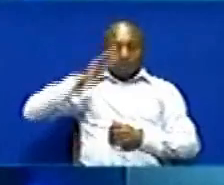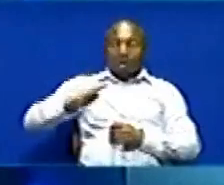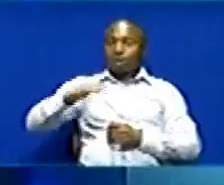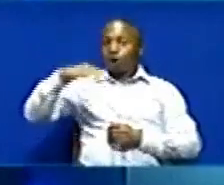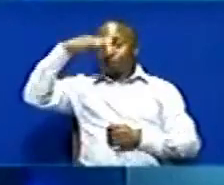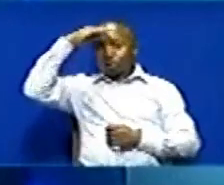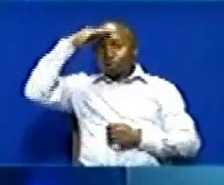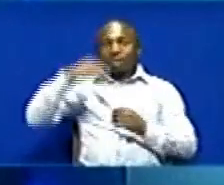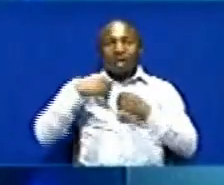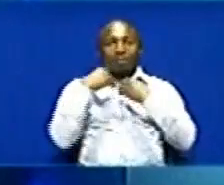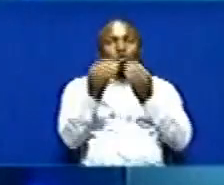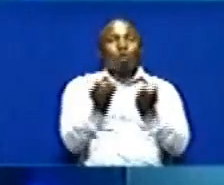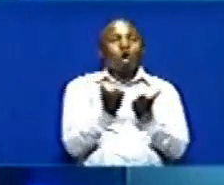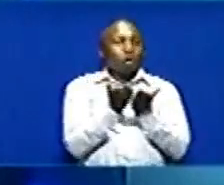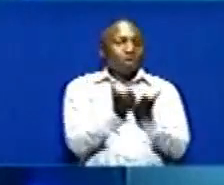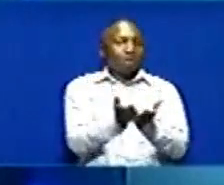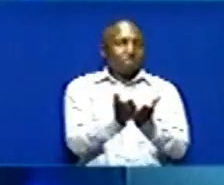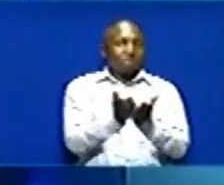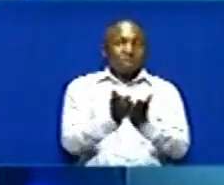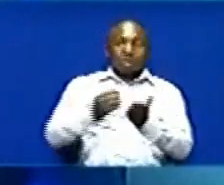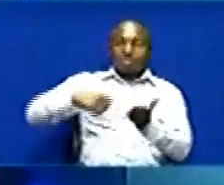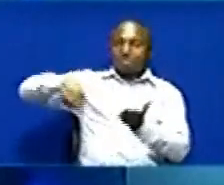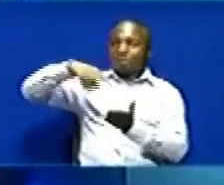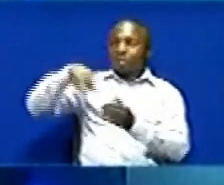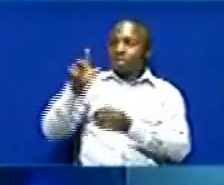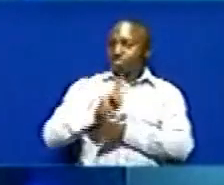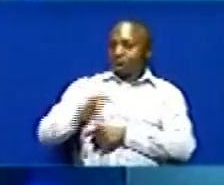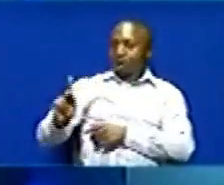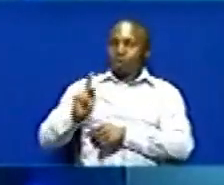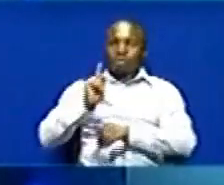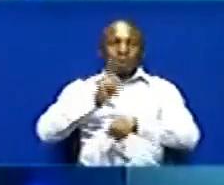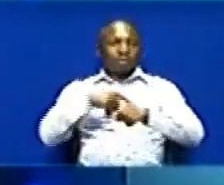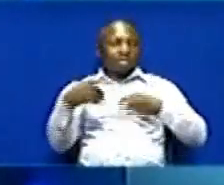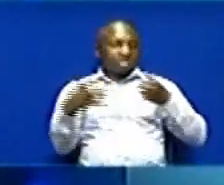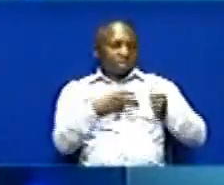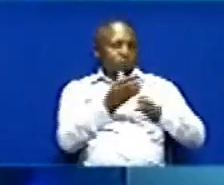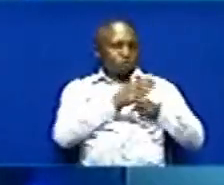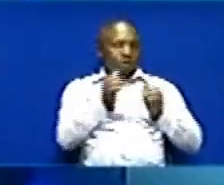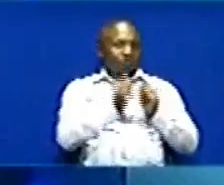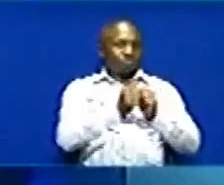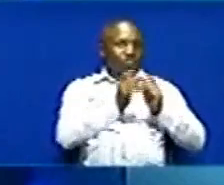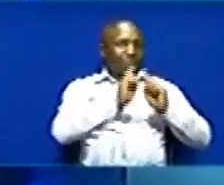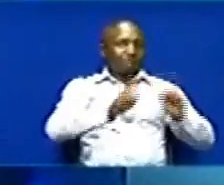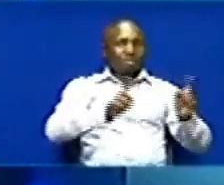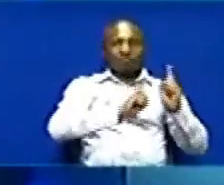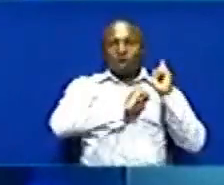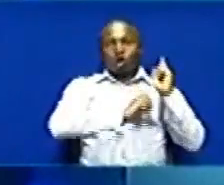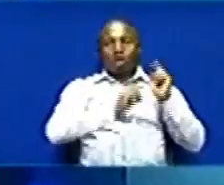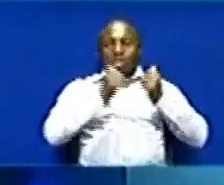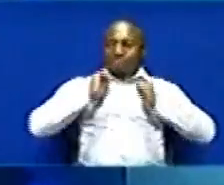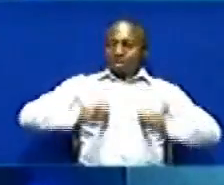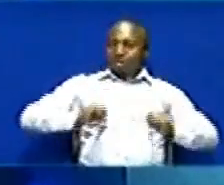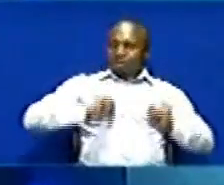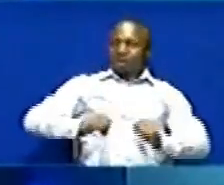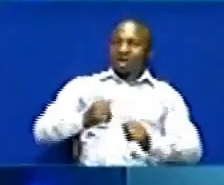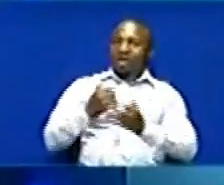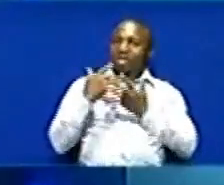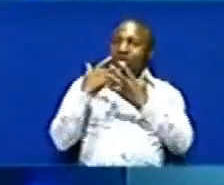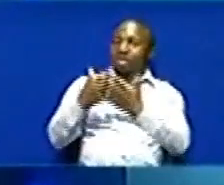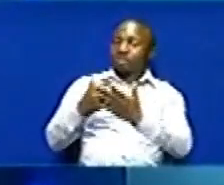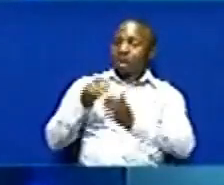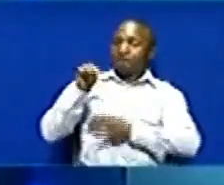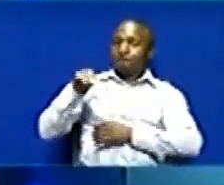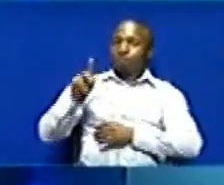mjini kibaha wakati wa timu inayo Husika na vyombo valimbali Vya dola ilipo tembele ya gereza La mahabusu mkuza na kushudia